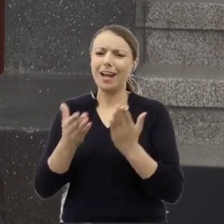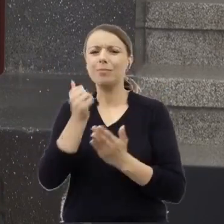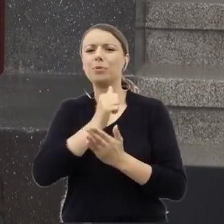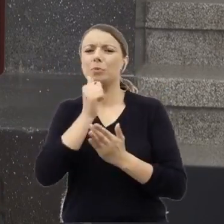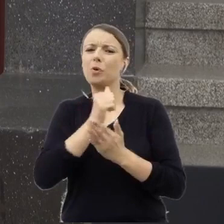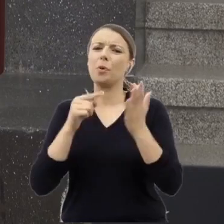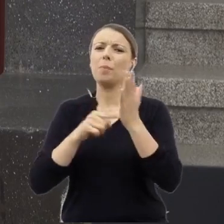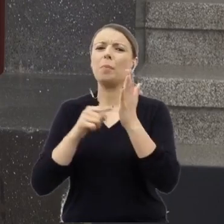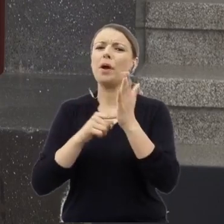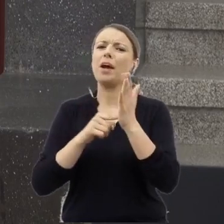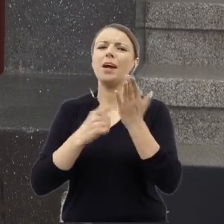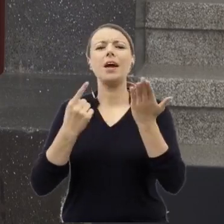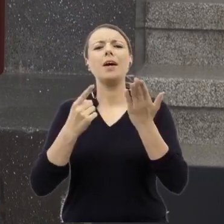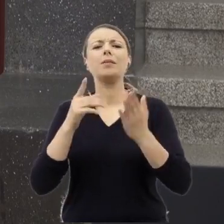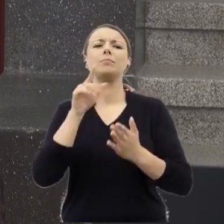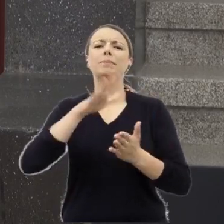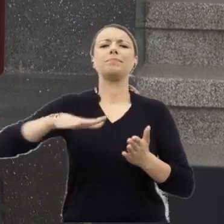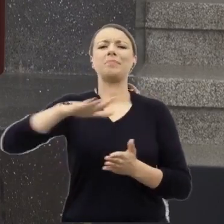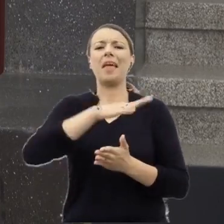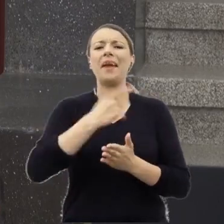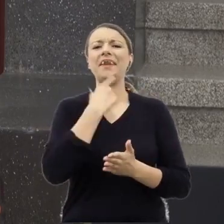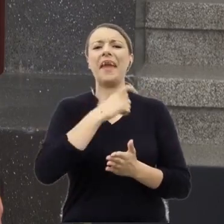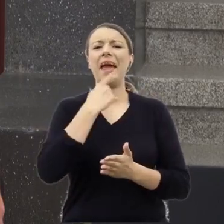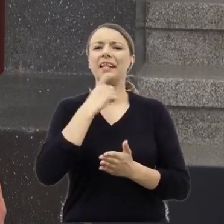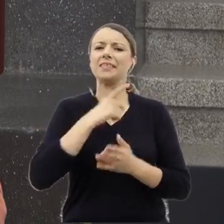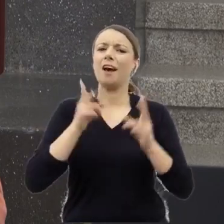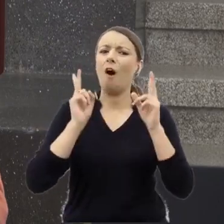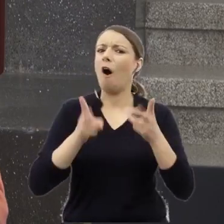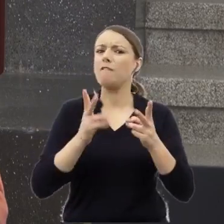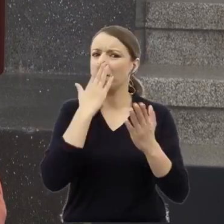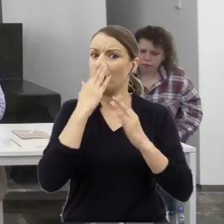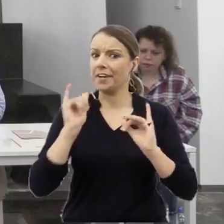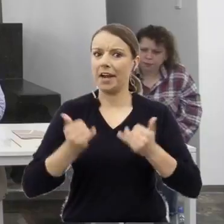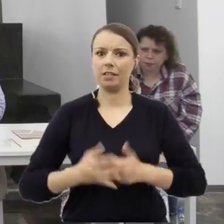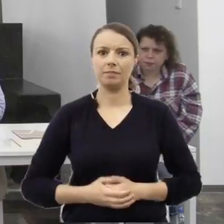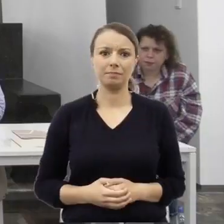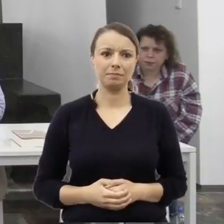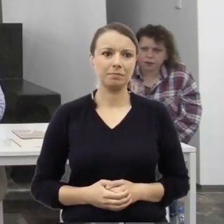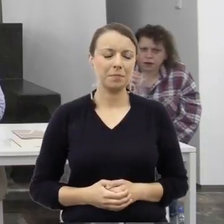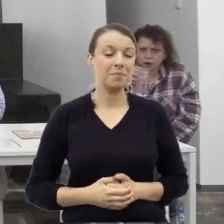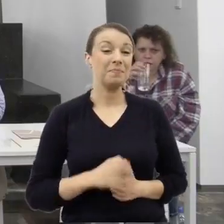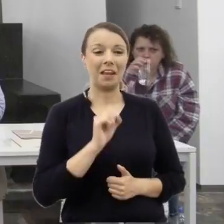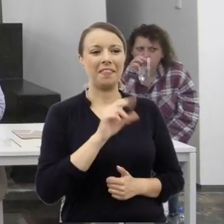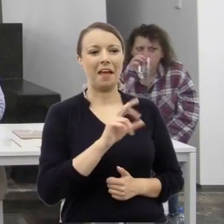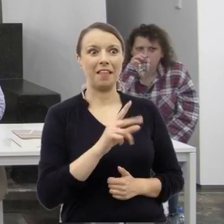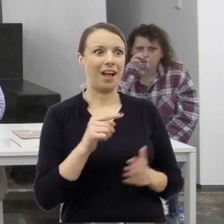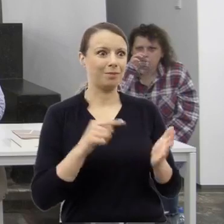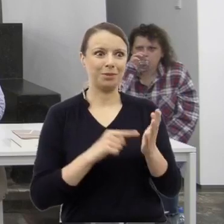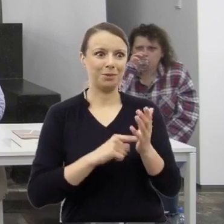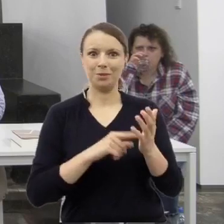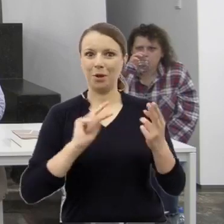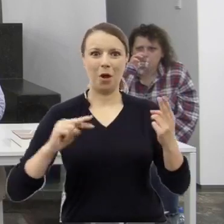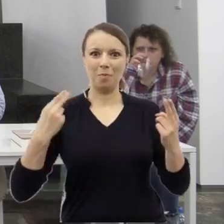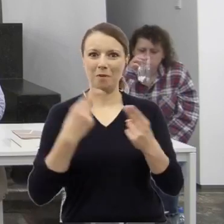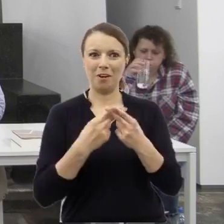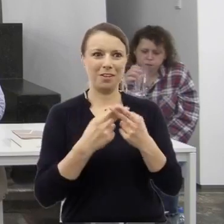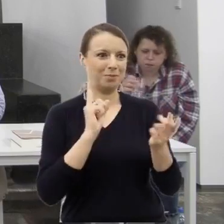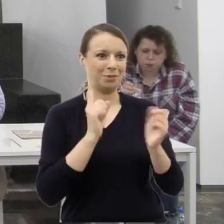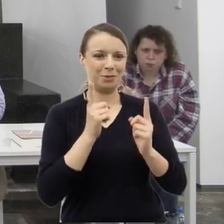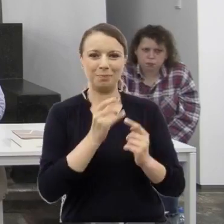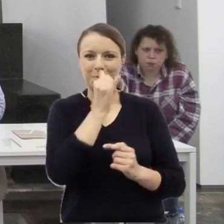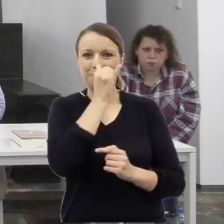z Kielc, z tamtego okresu. Tak, to jest zadanie nie do wykonania, ale